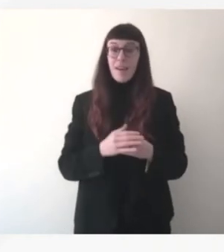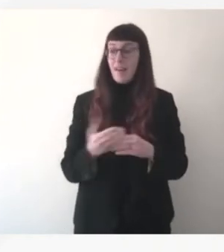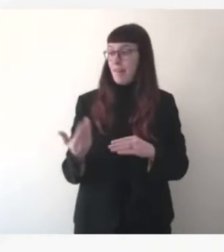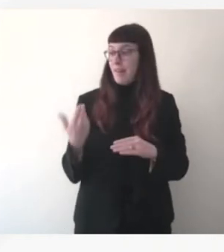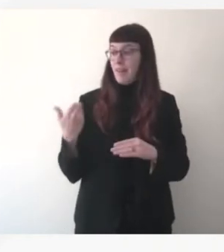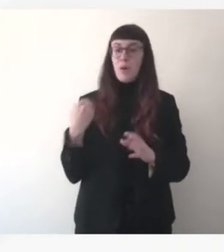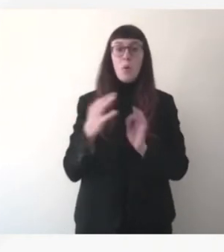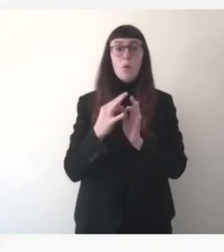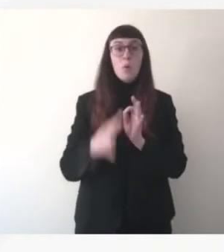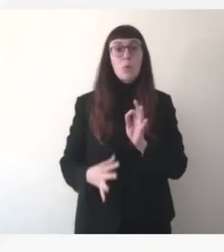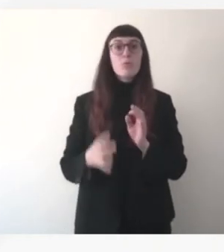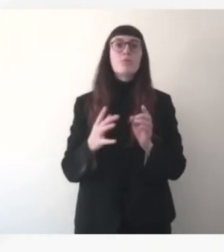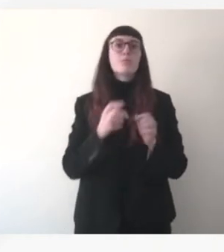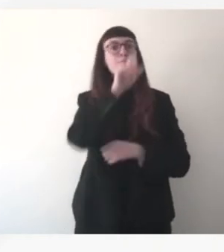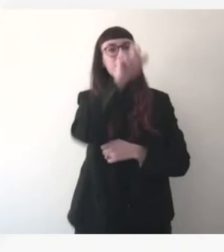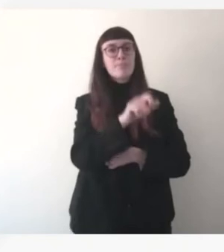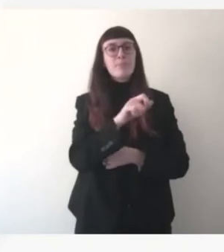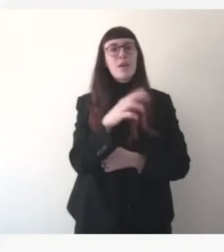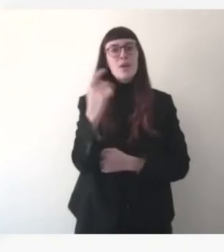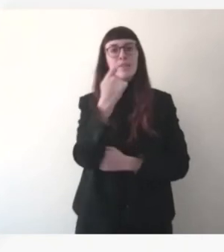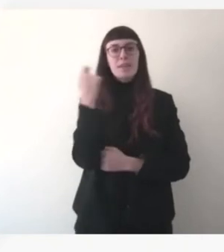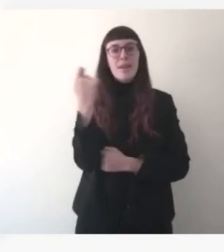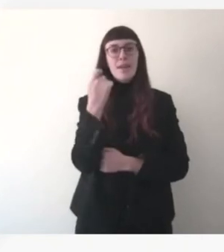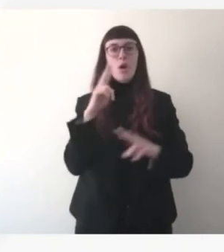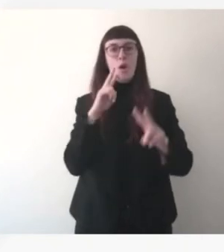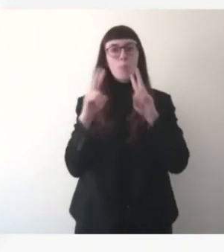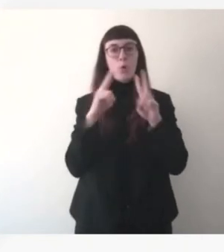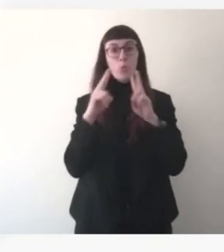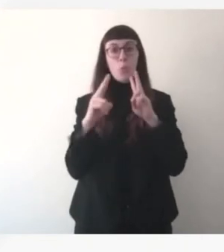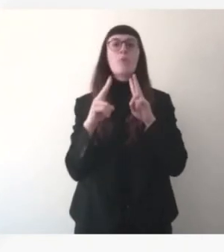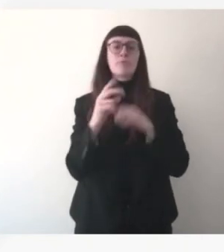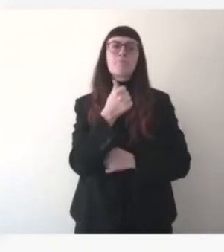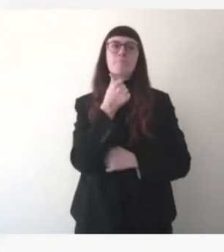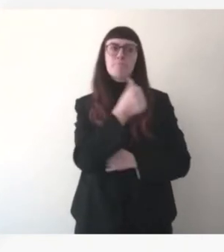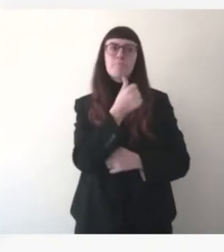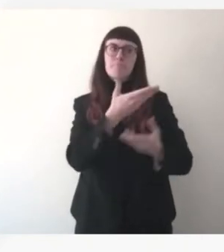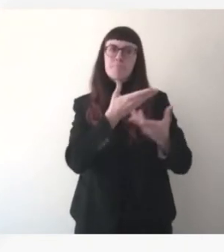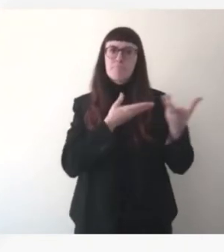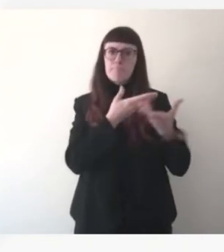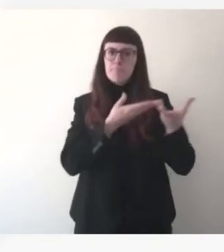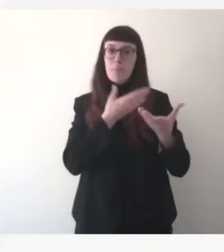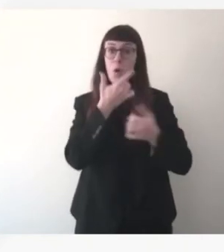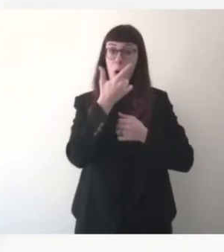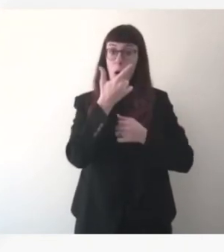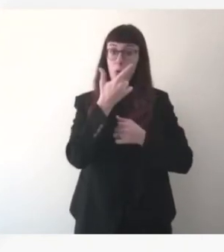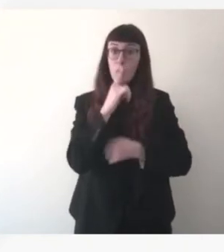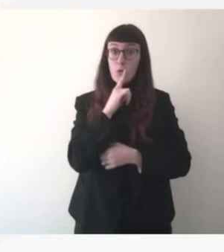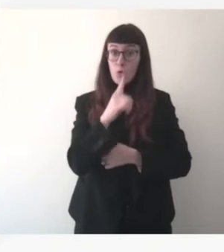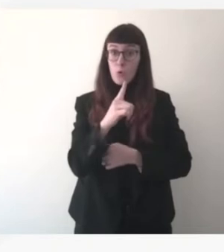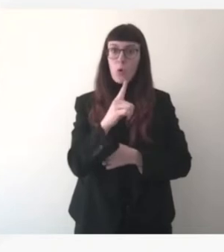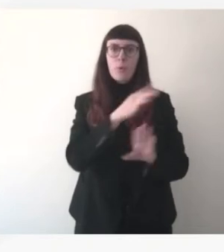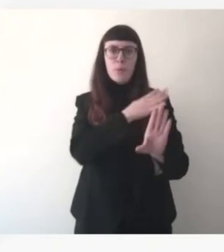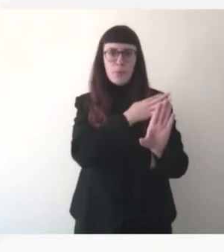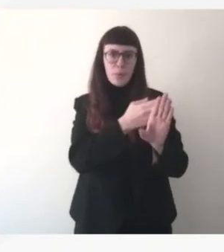Thierry Breton deux jours d'échange intense dans le cadre de la réunion ministérielle informelle des